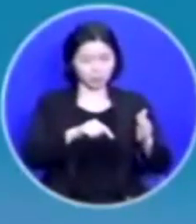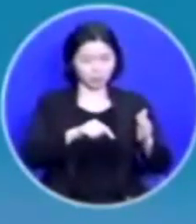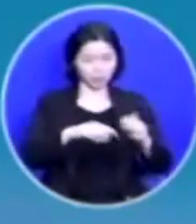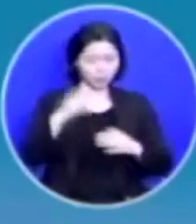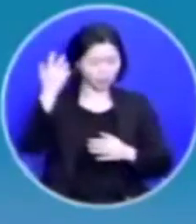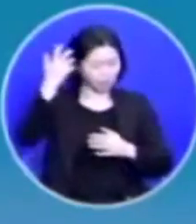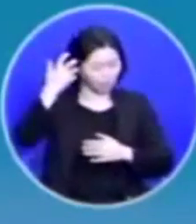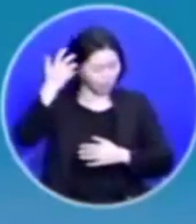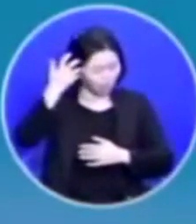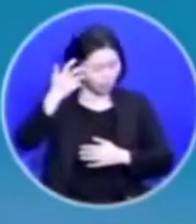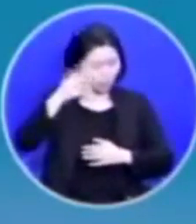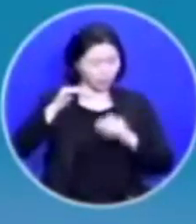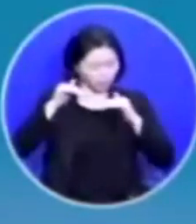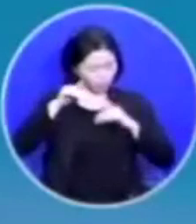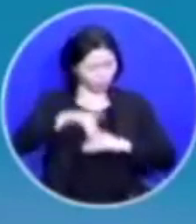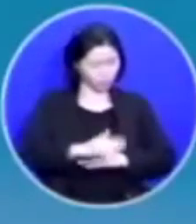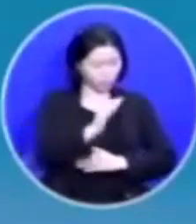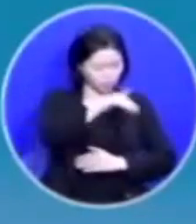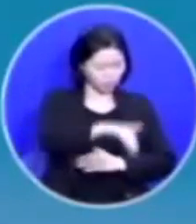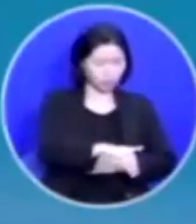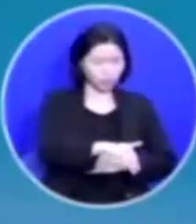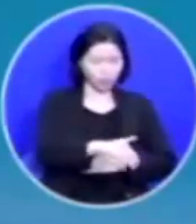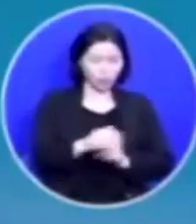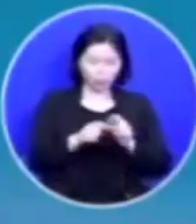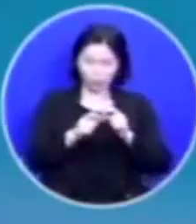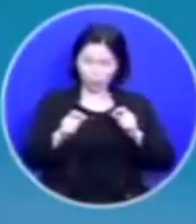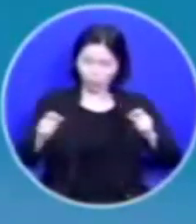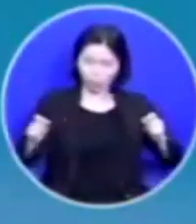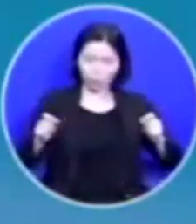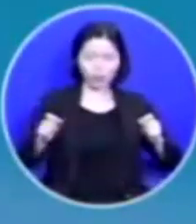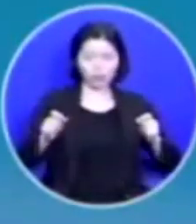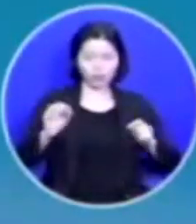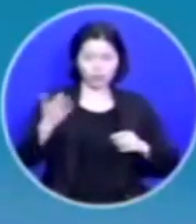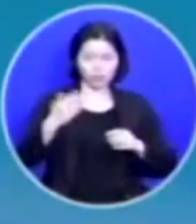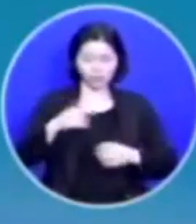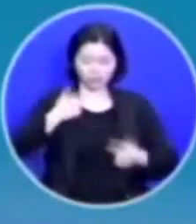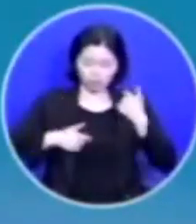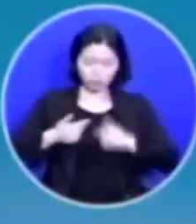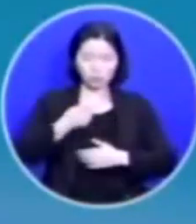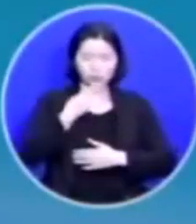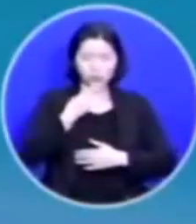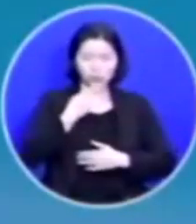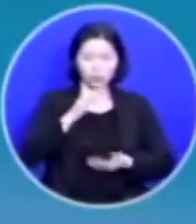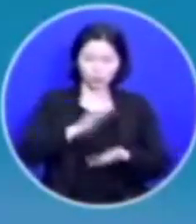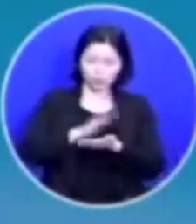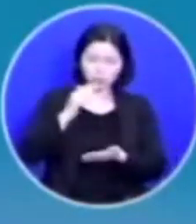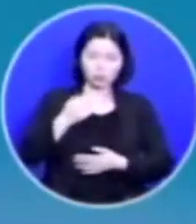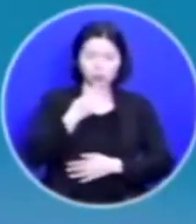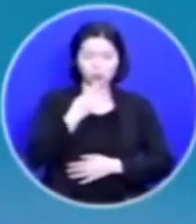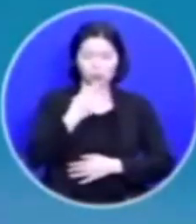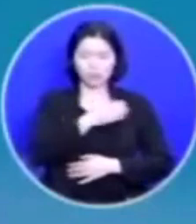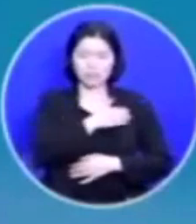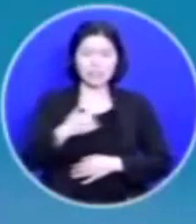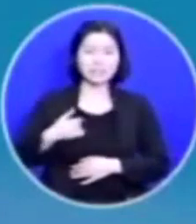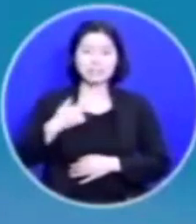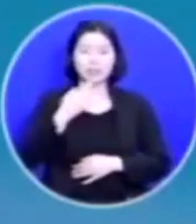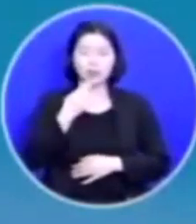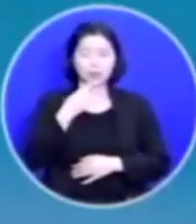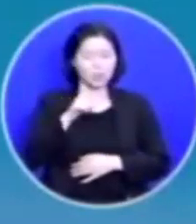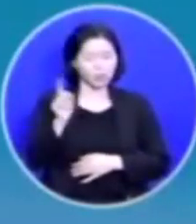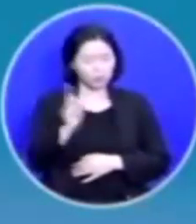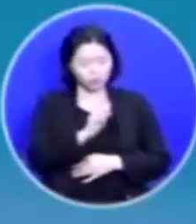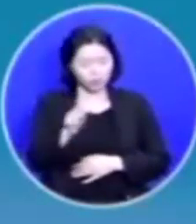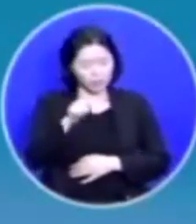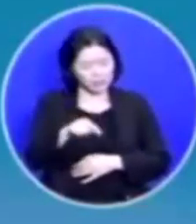오랜 기간 동안 계속 되어지는 기쁨도 없고 열정도 없고 늘 자신감 없는 도대체 이